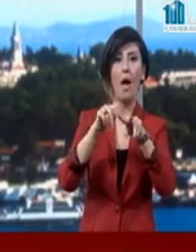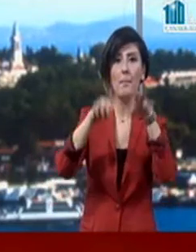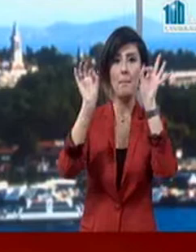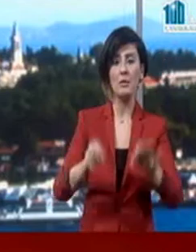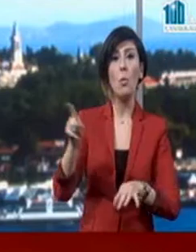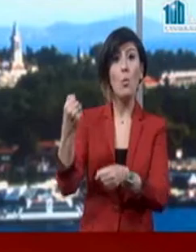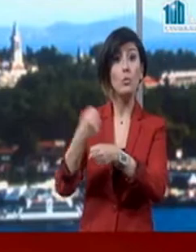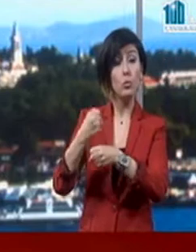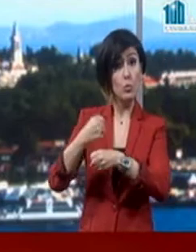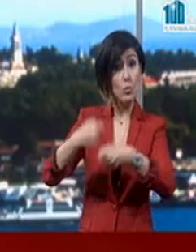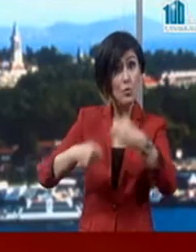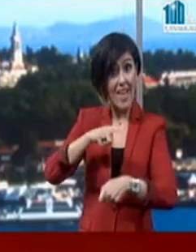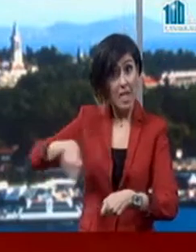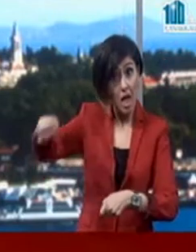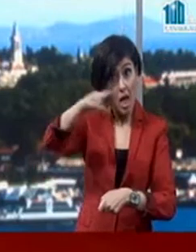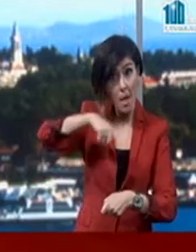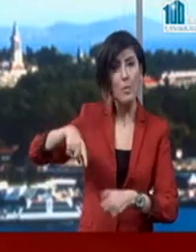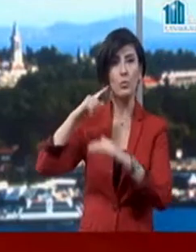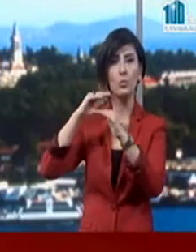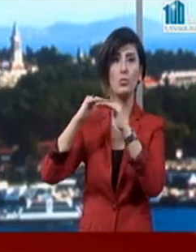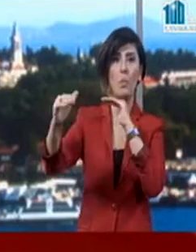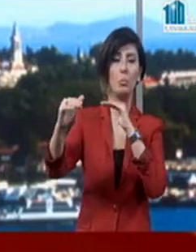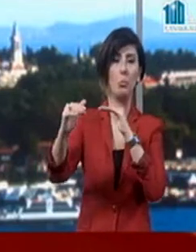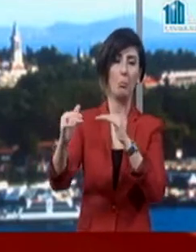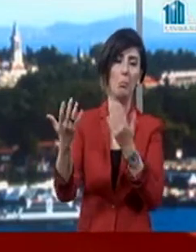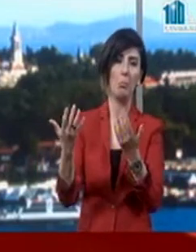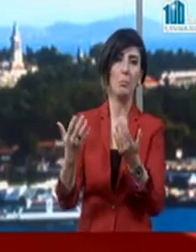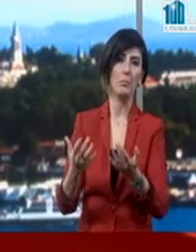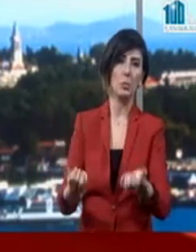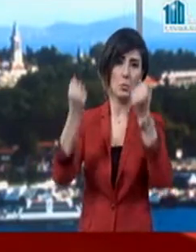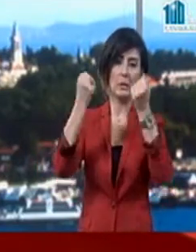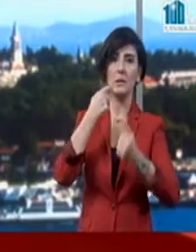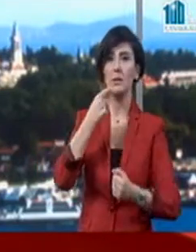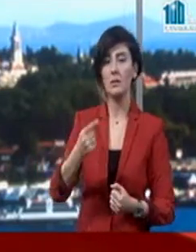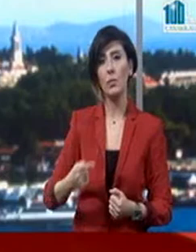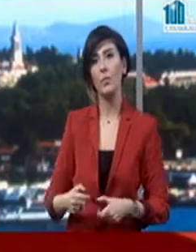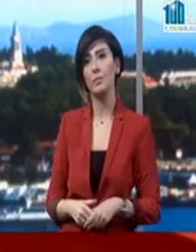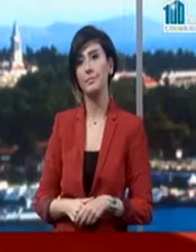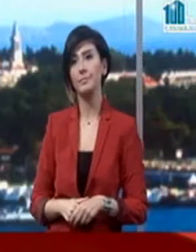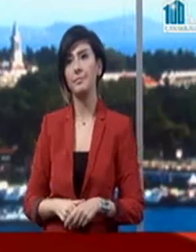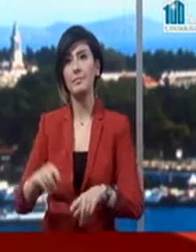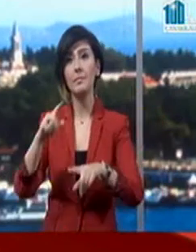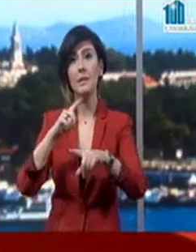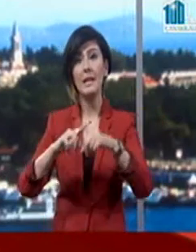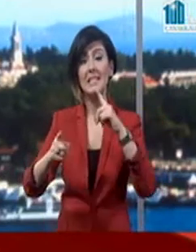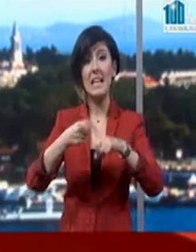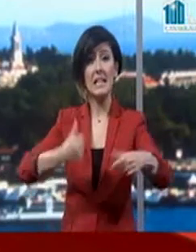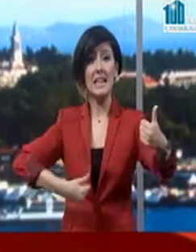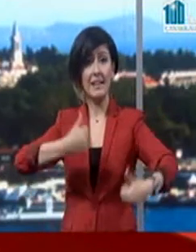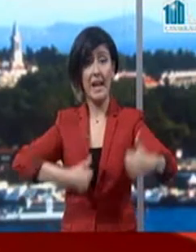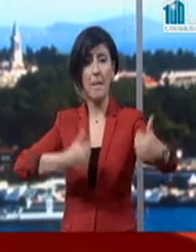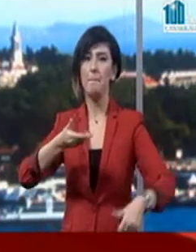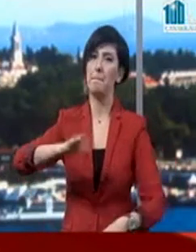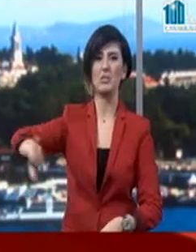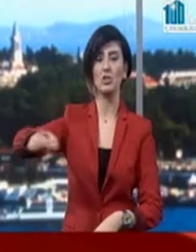toplumsal destek oluşmuştur. Ve hükümete duyulan güvenle bu süreç devam etmektedir. Siyasi rekabet başka bir şeydir.